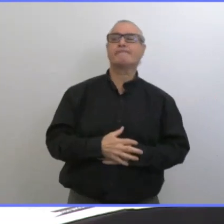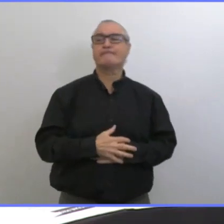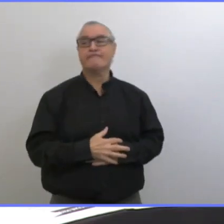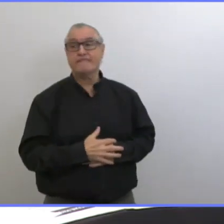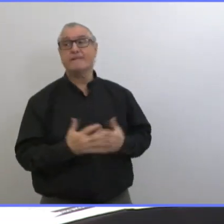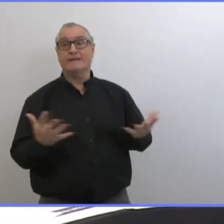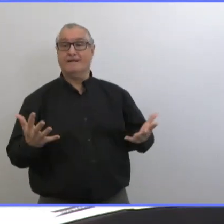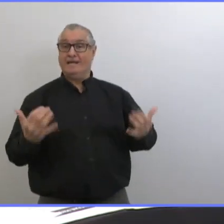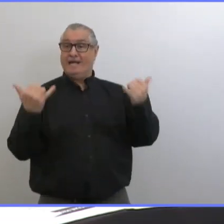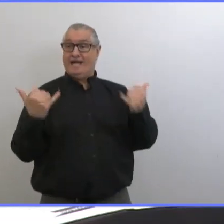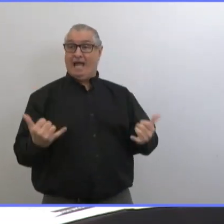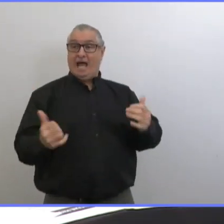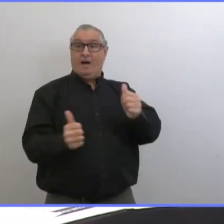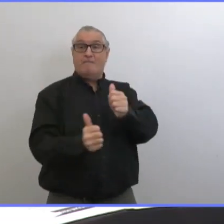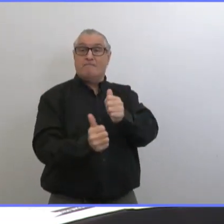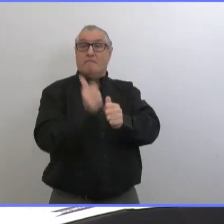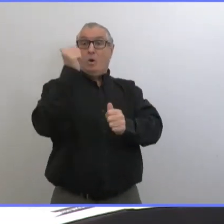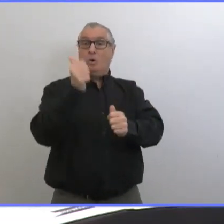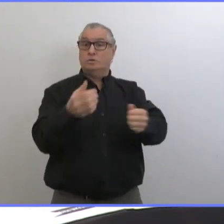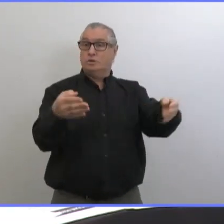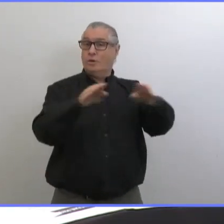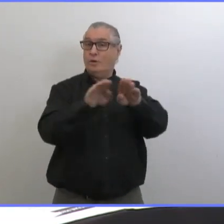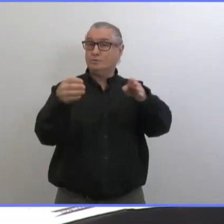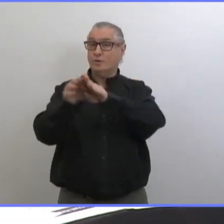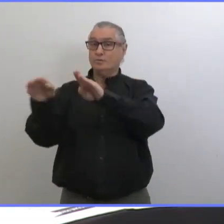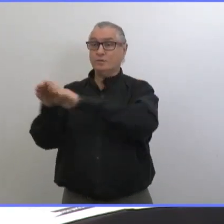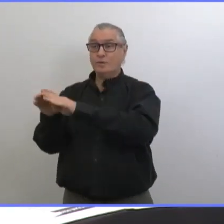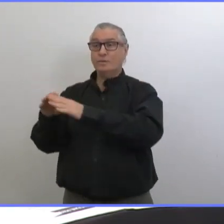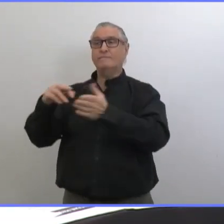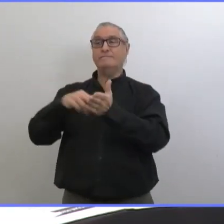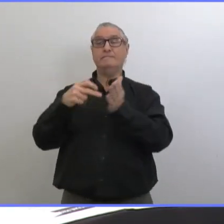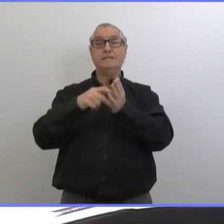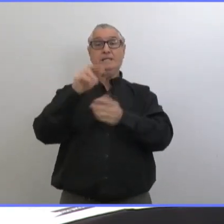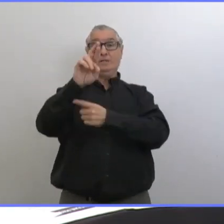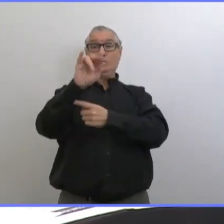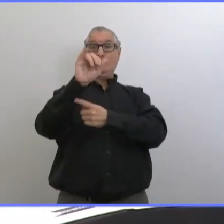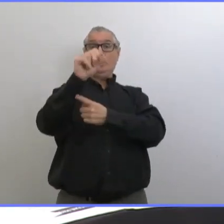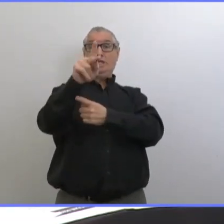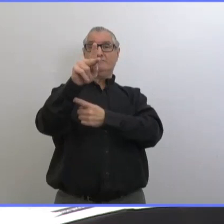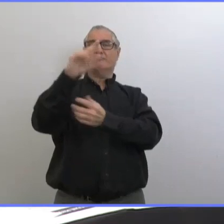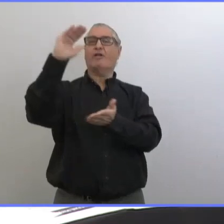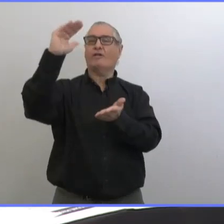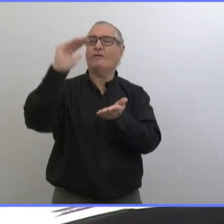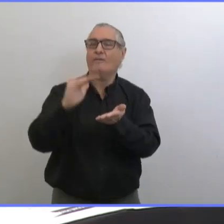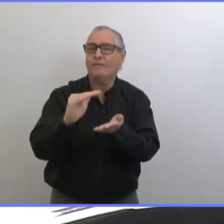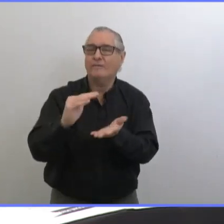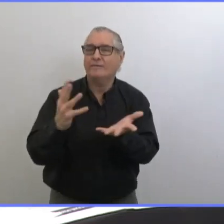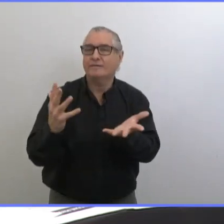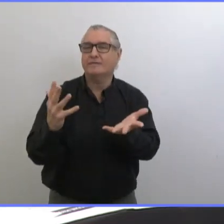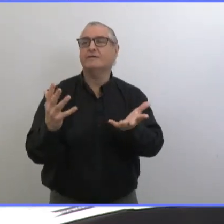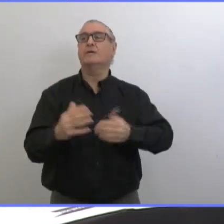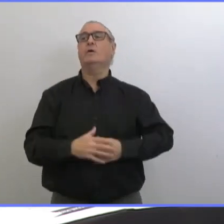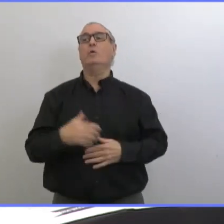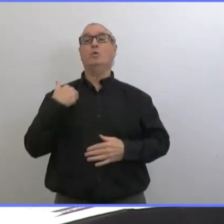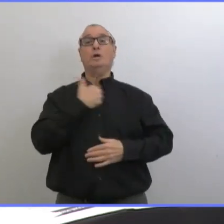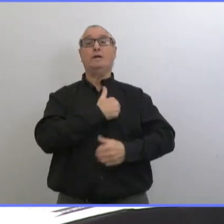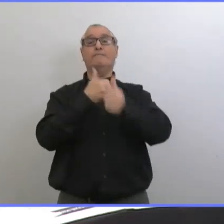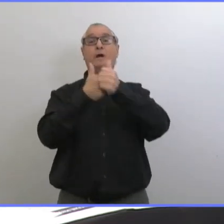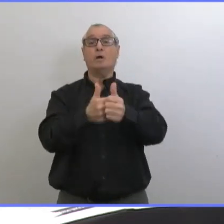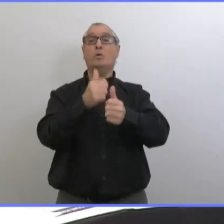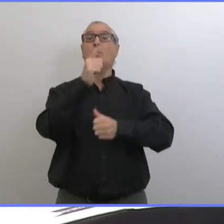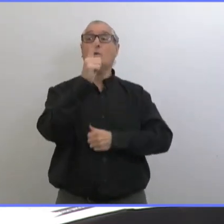et au final on a regardé qui est le plus vulnérable qui va avoir les résultats les pires